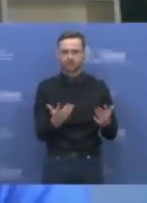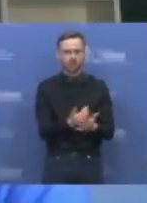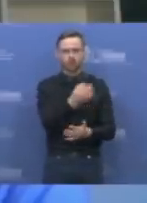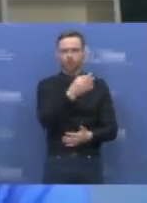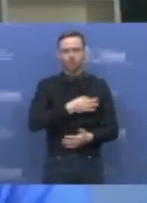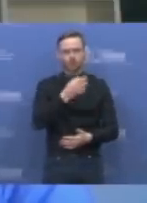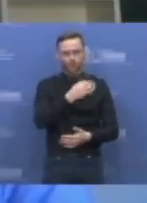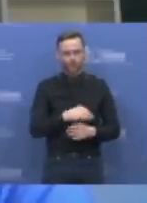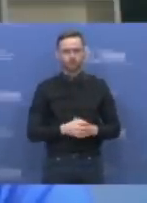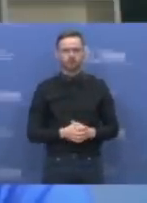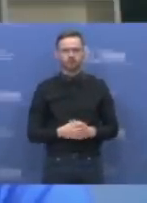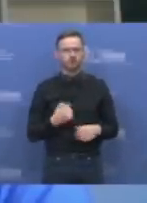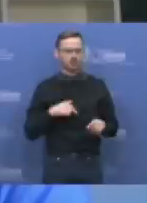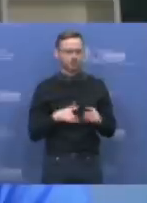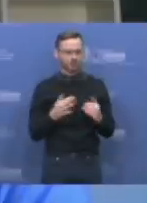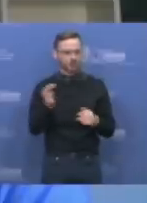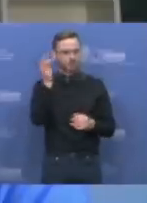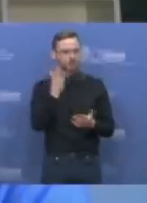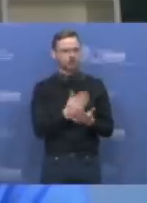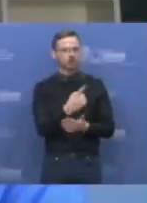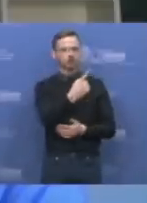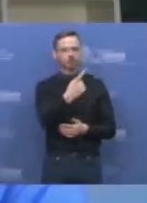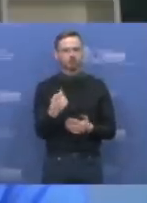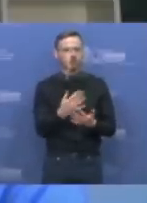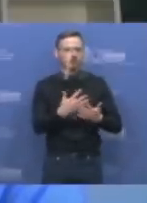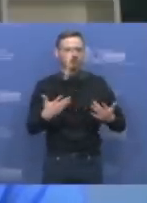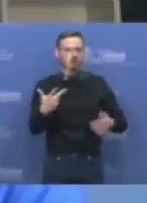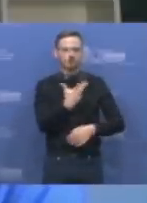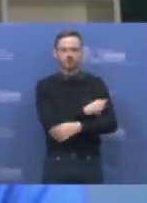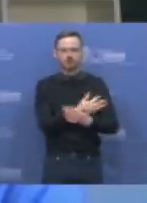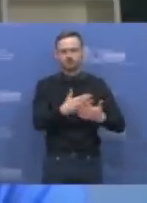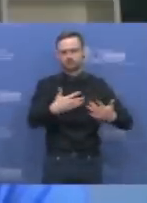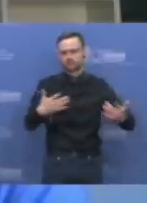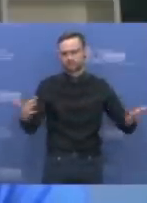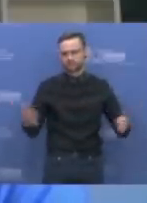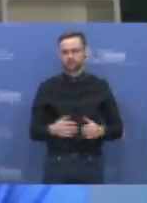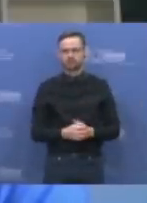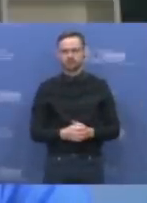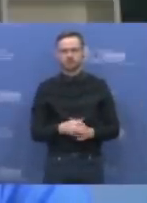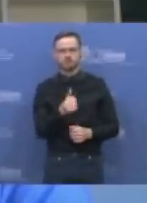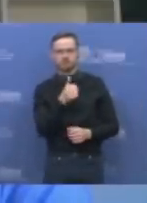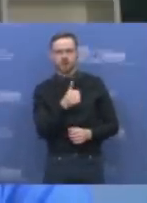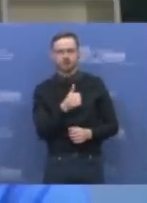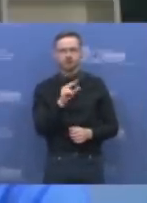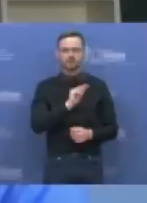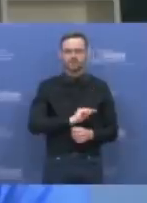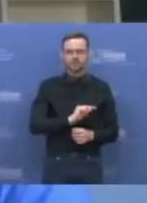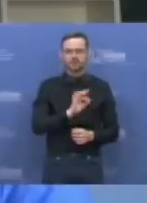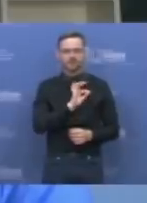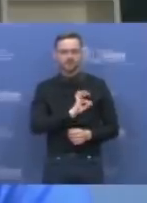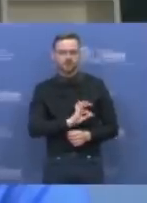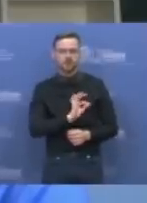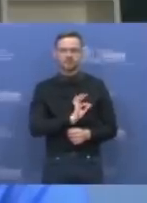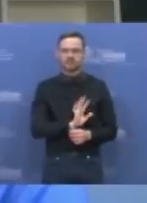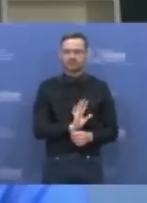jeigu aš gerai pamenu, dabar yra apie šimtas įvairių vakcinų bandoma. Kitas